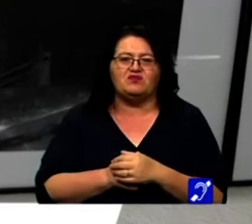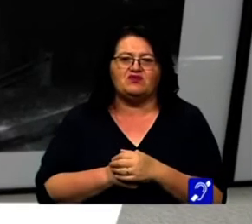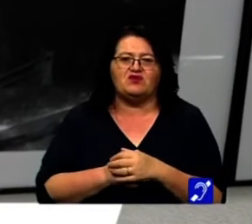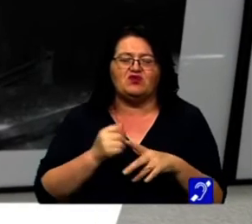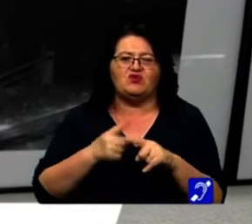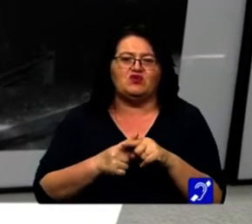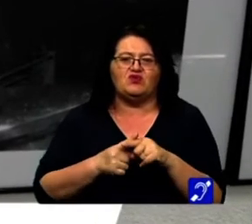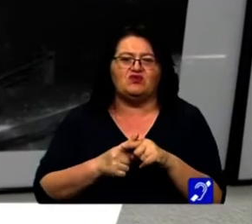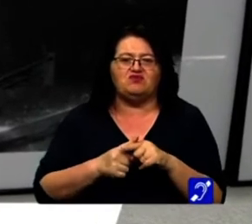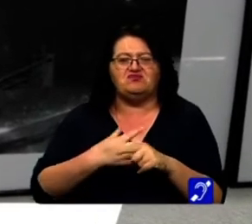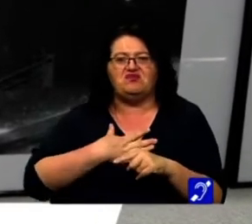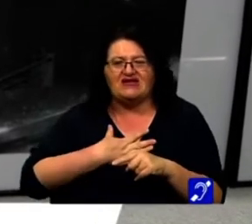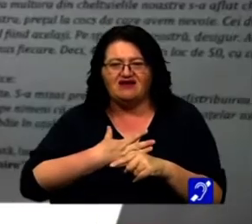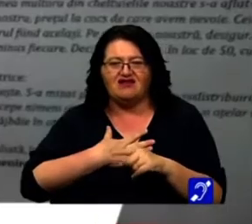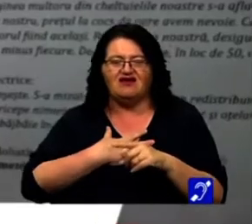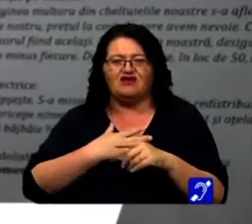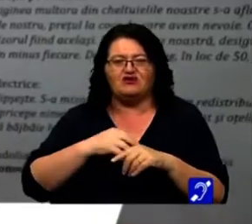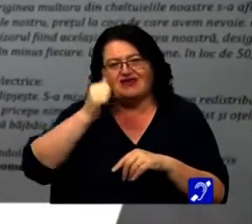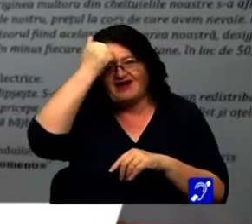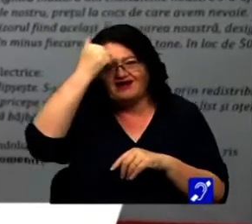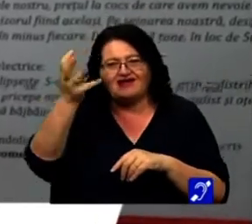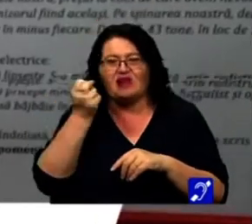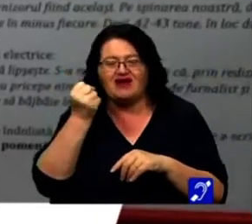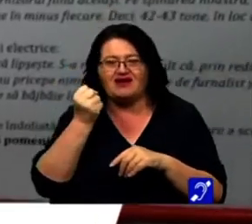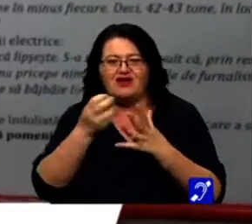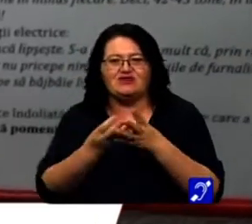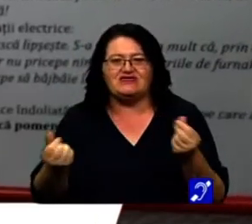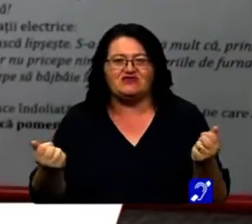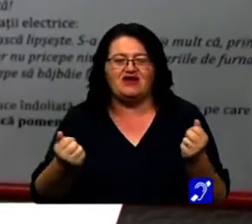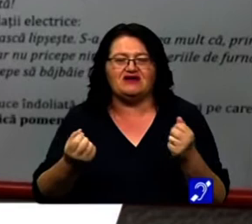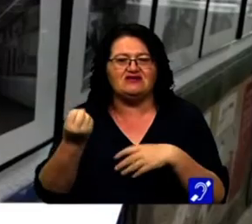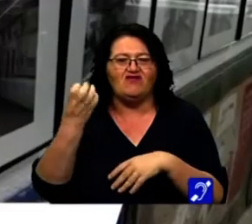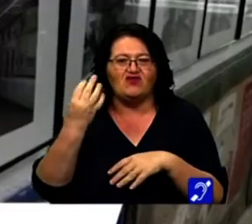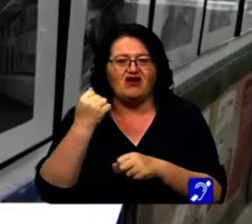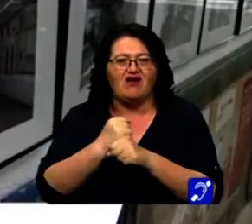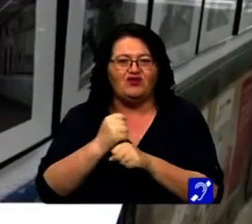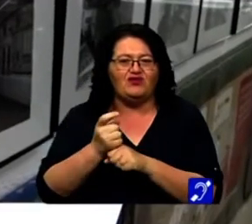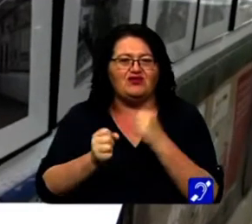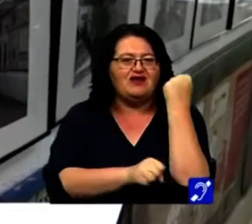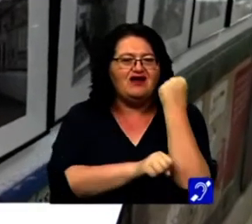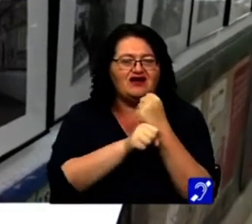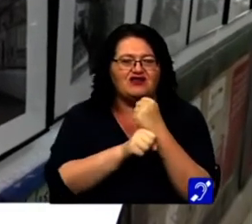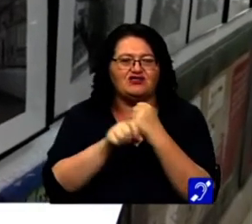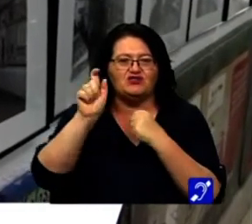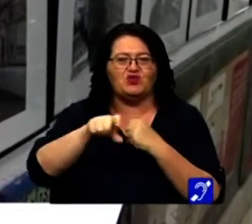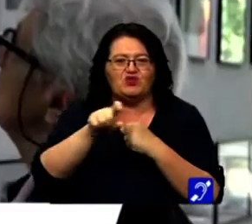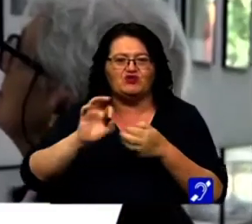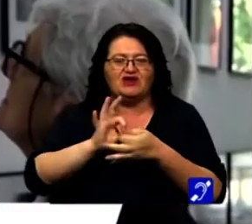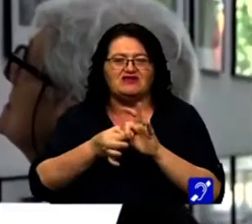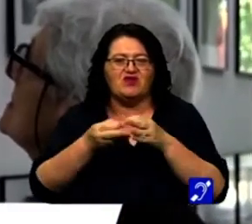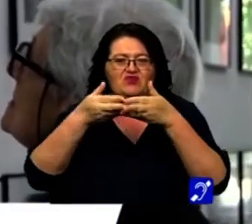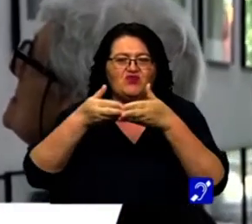regretele pe care le-a adus dispariția ca tare și cu crucea care a însemnat